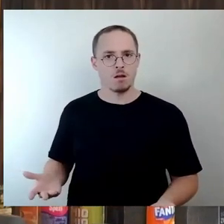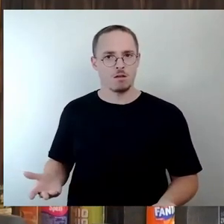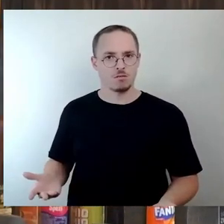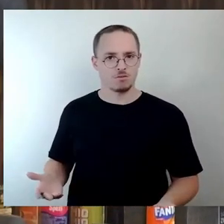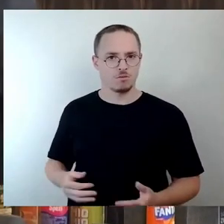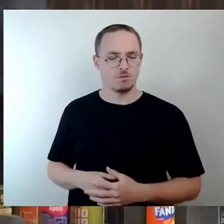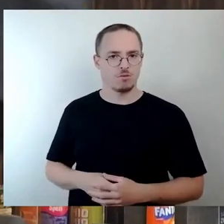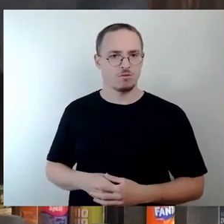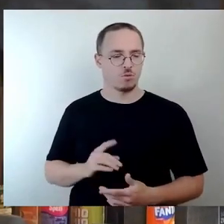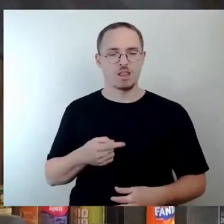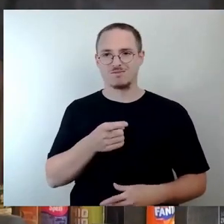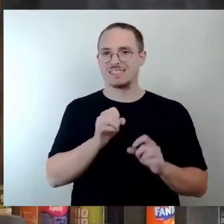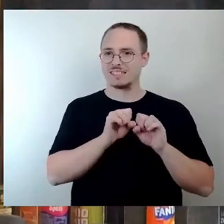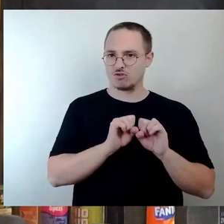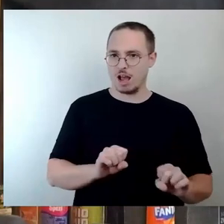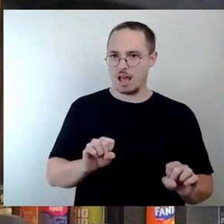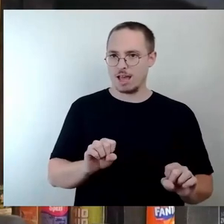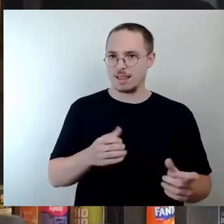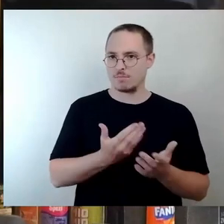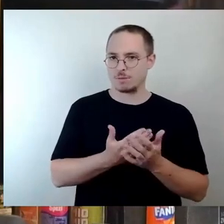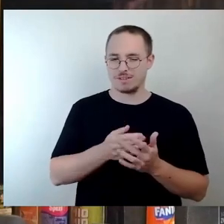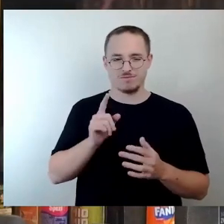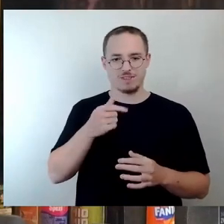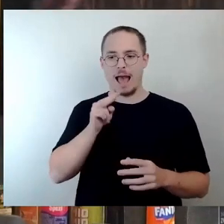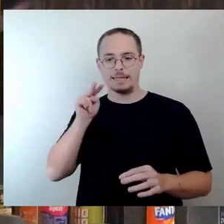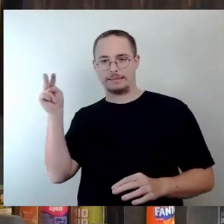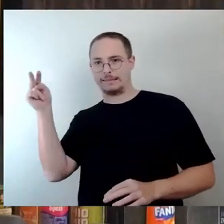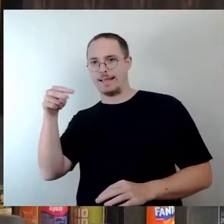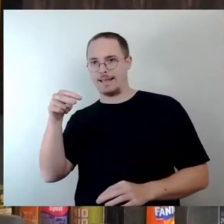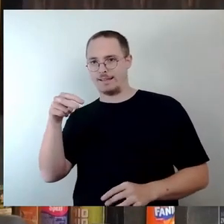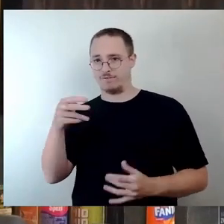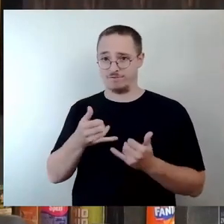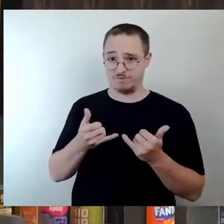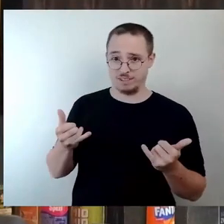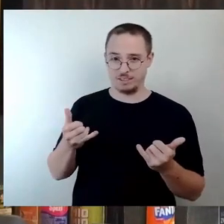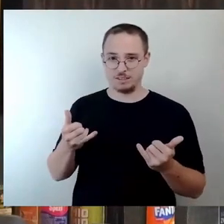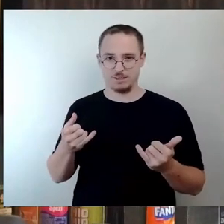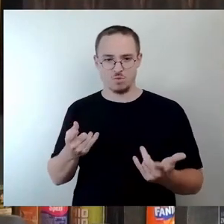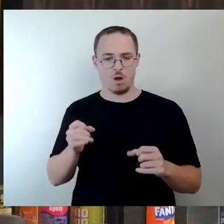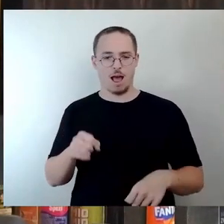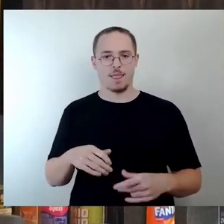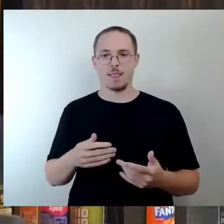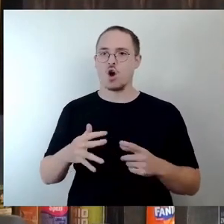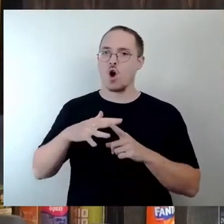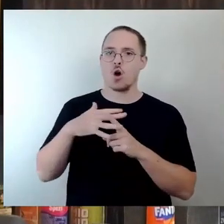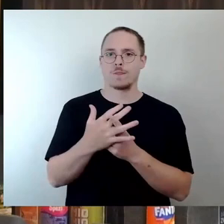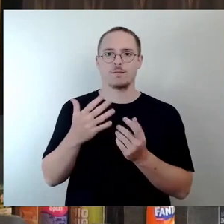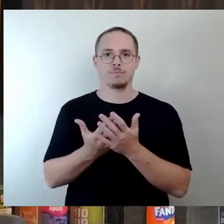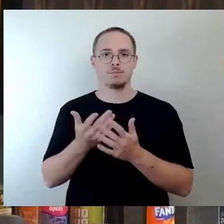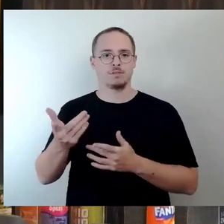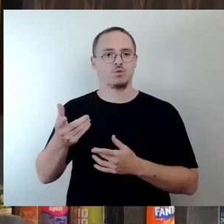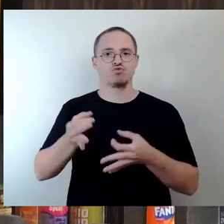Sicherheit, also Sicherheit im Sinne der Einsehbarkeit etc. Können Sie das im Kontext der, in der Spielplatzentwicklungskonzeption waren ja